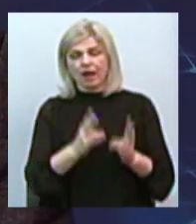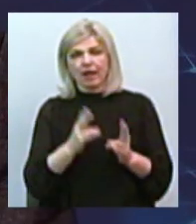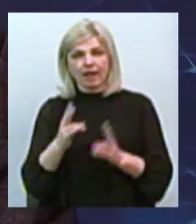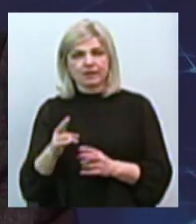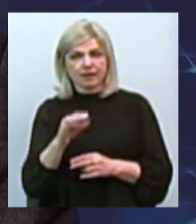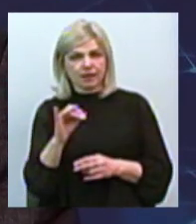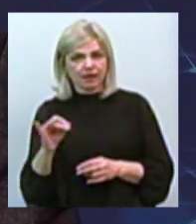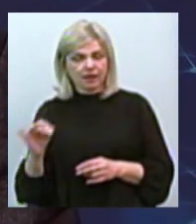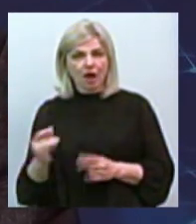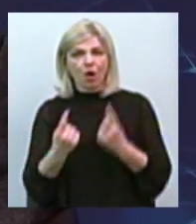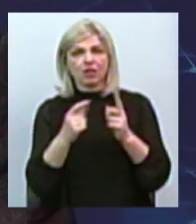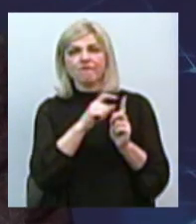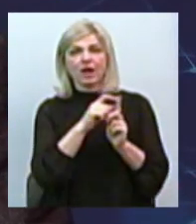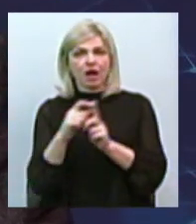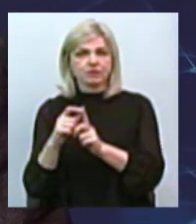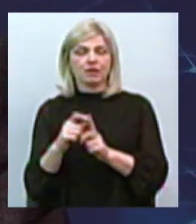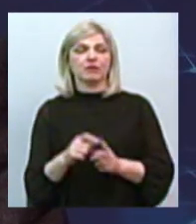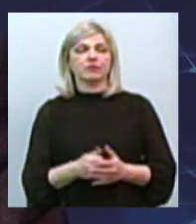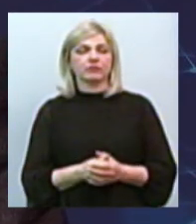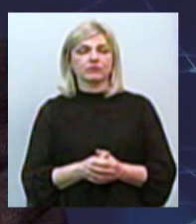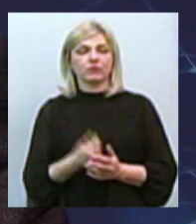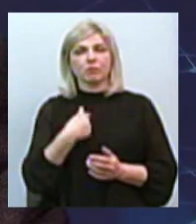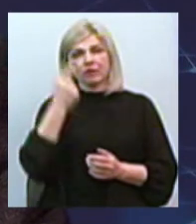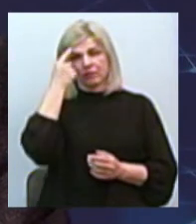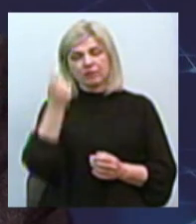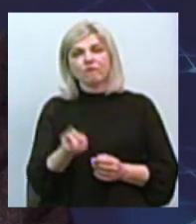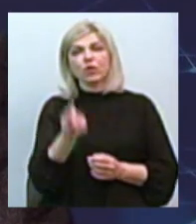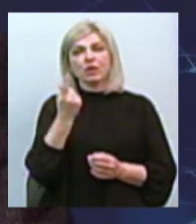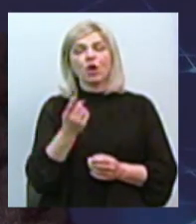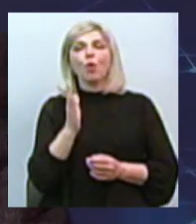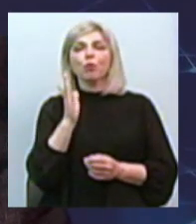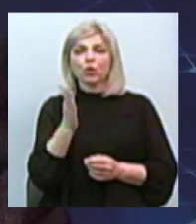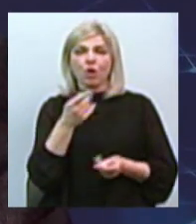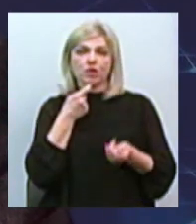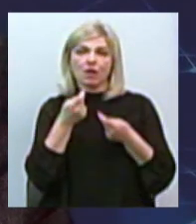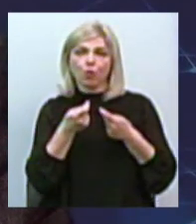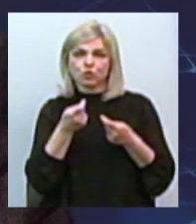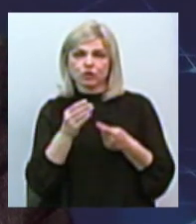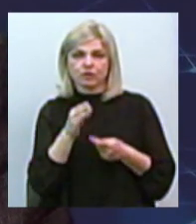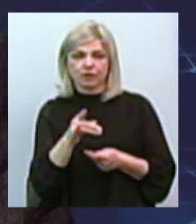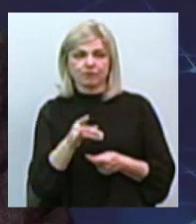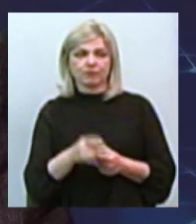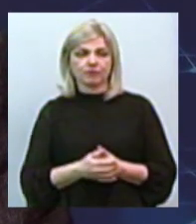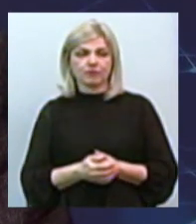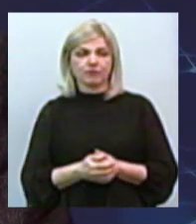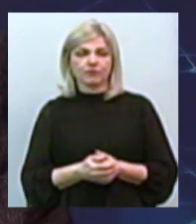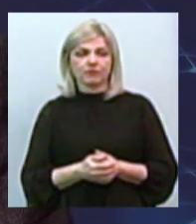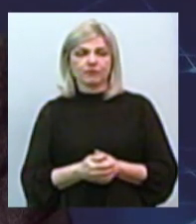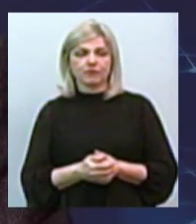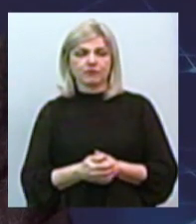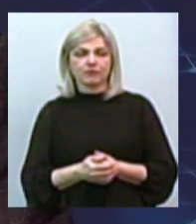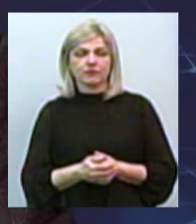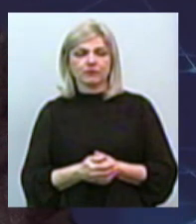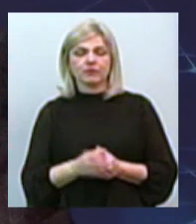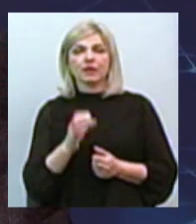І вот одна фраза, яка якось у мене родилась, будьте осторожні, будьте осторожні